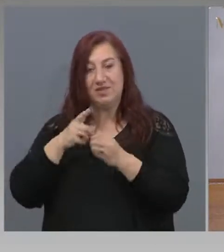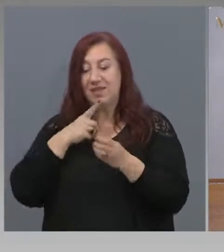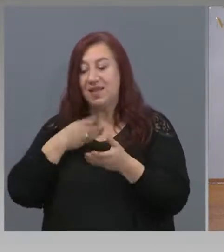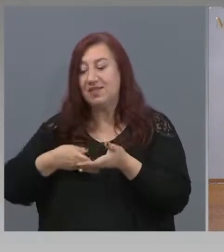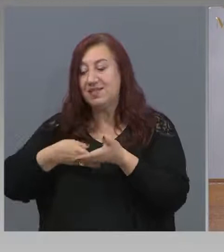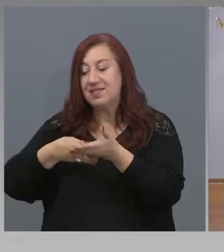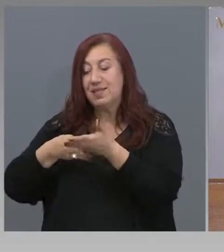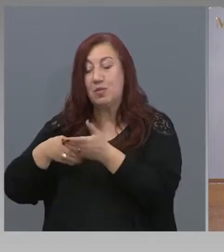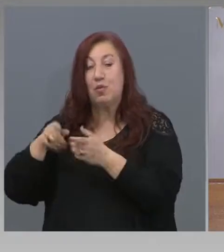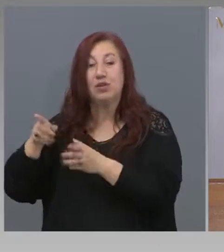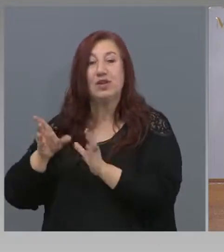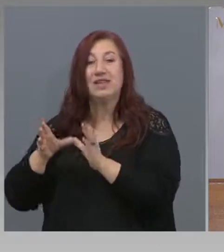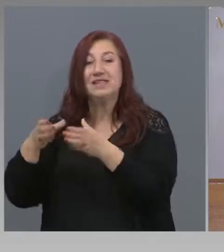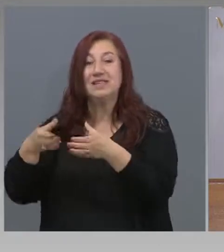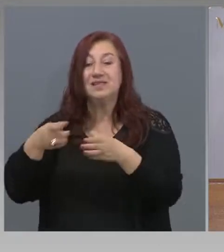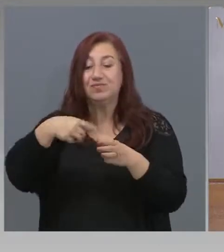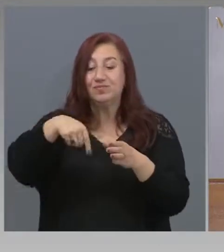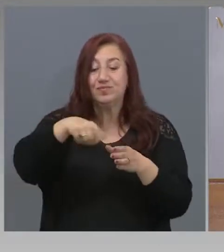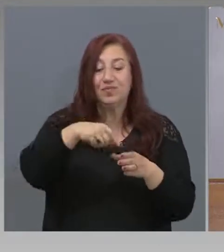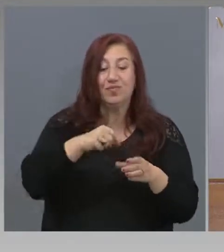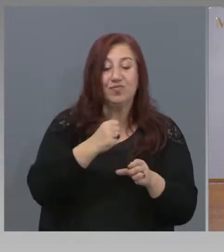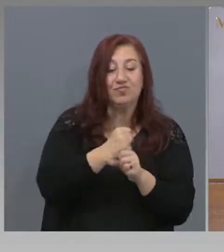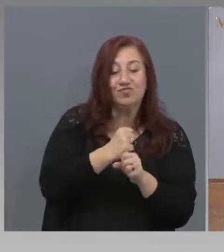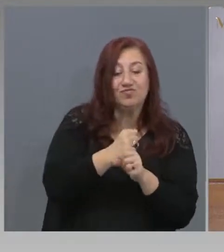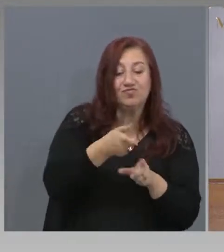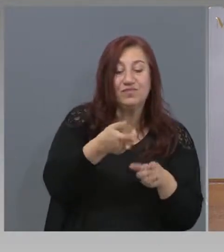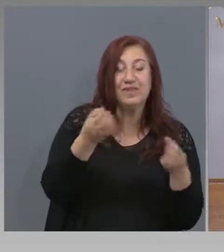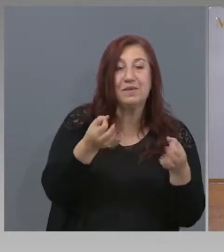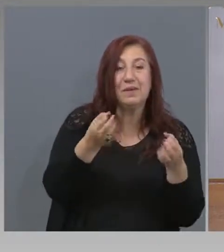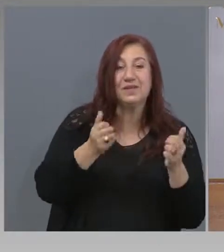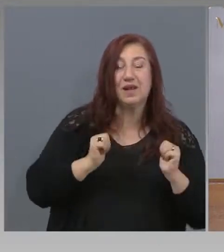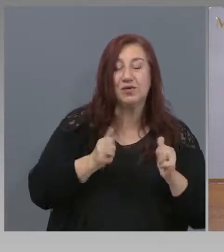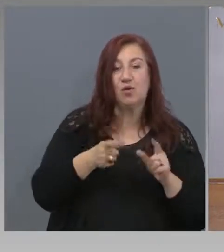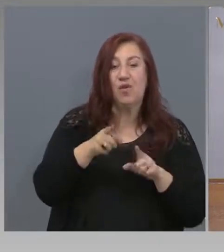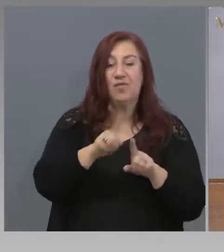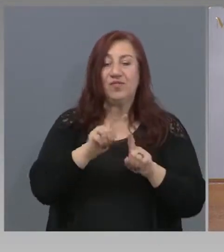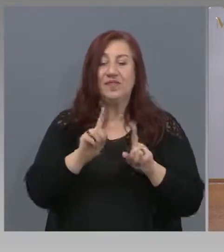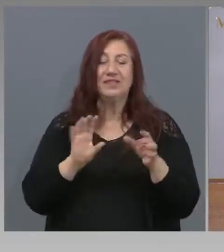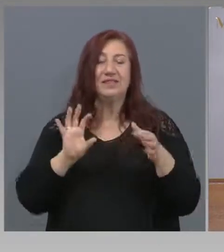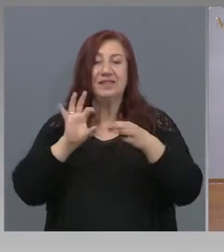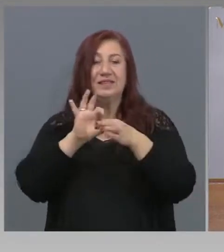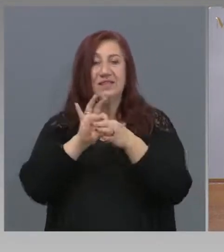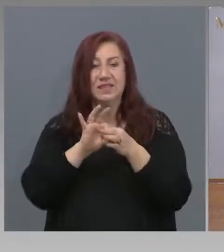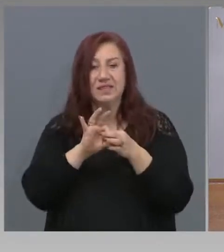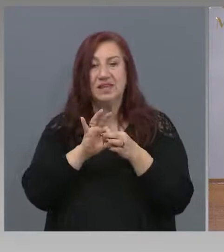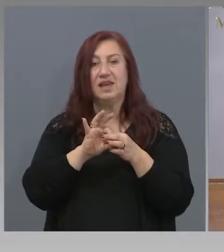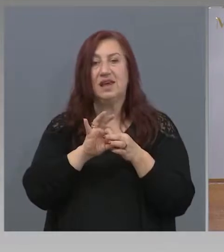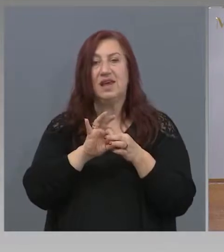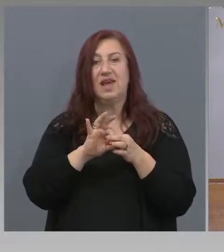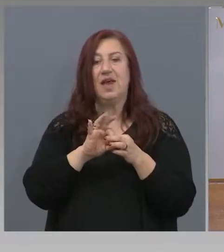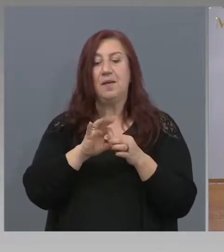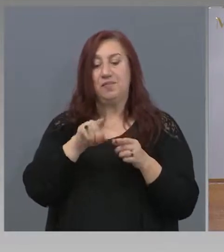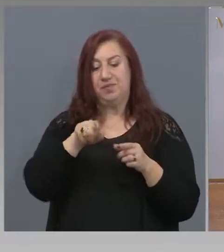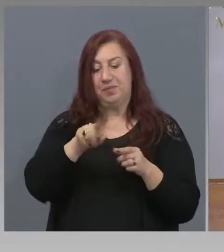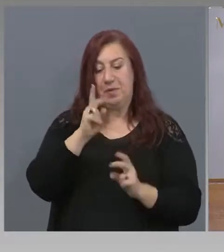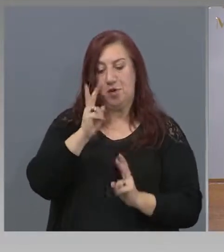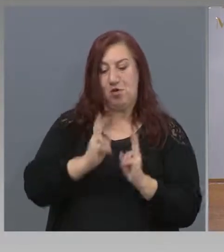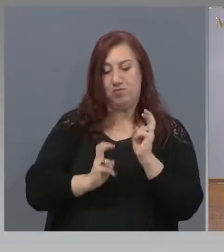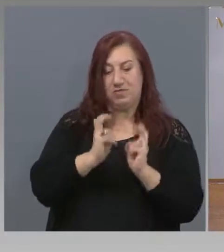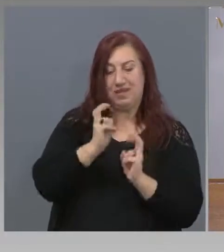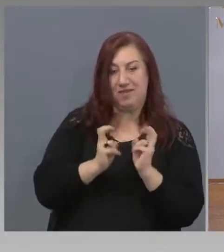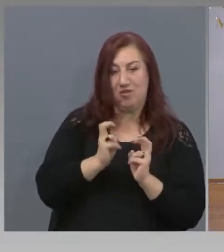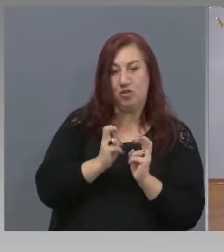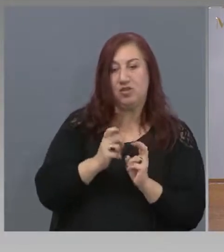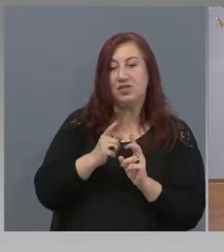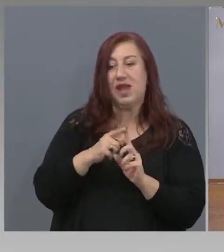не са свързани с външни големи производители и е